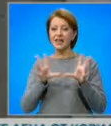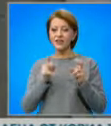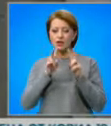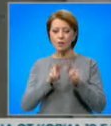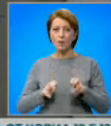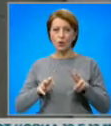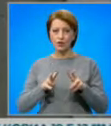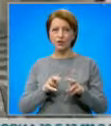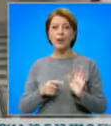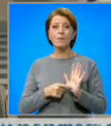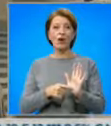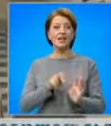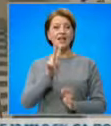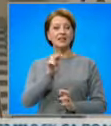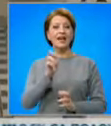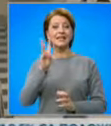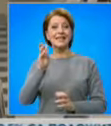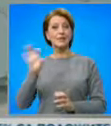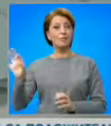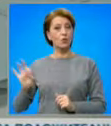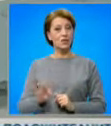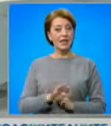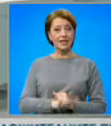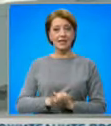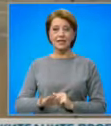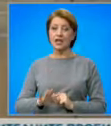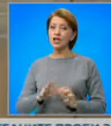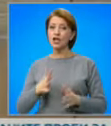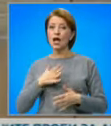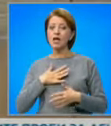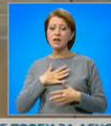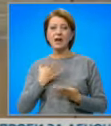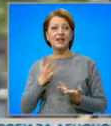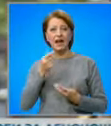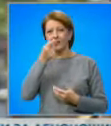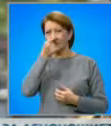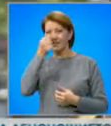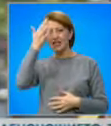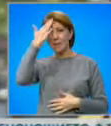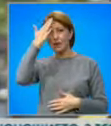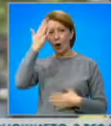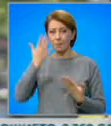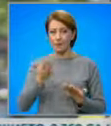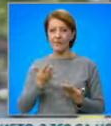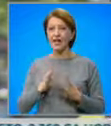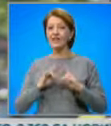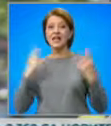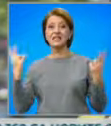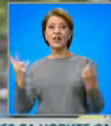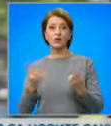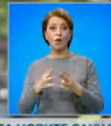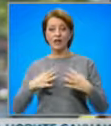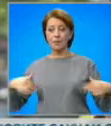показват, че едва при 20-30% от децата ще има някаква симптоматика. В световен мащаб много малко са